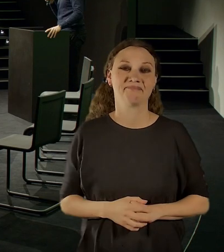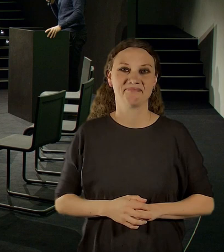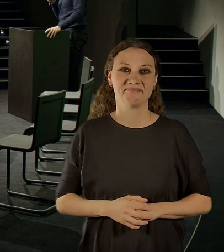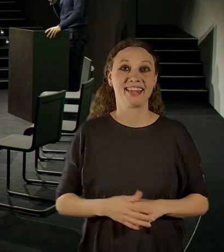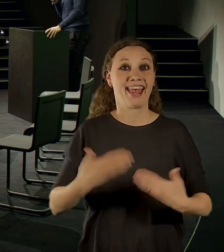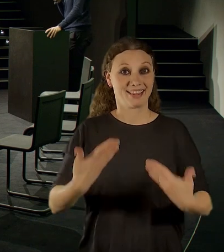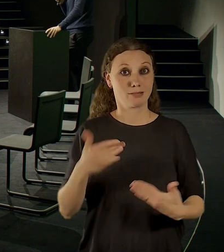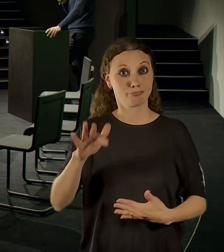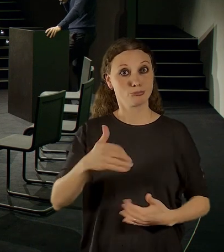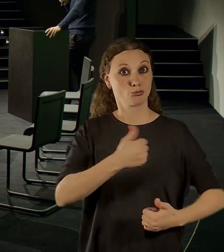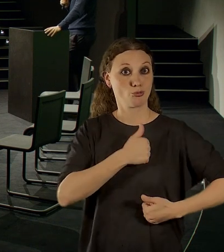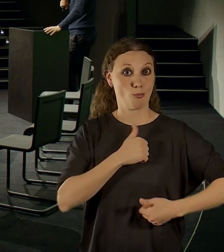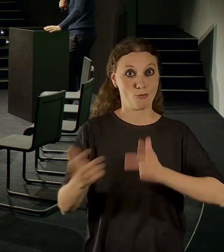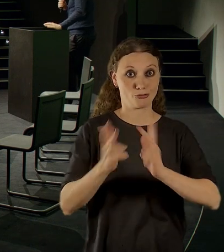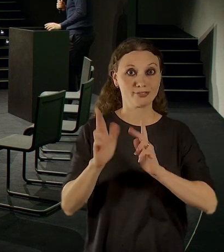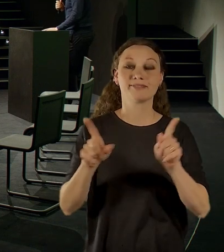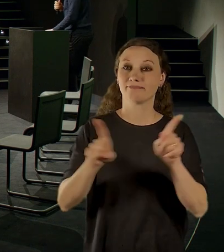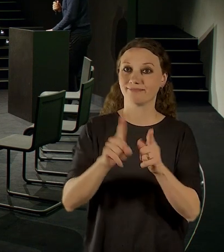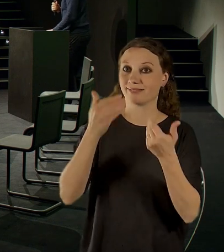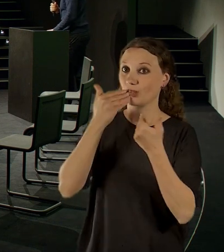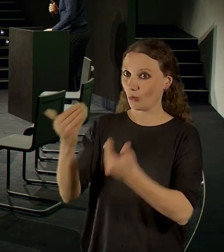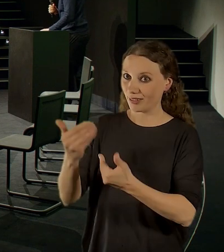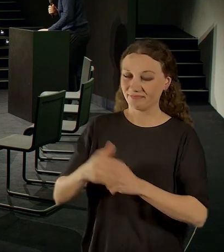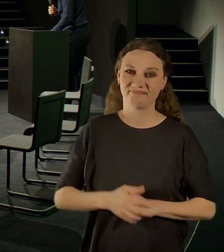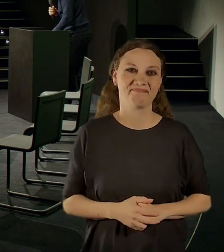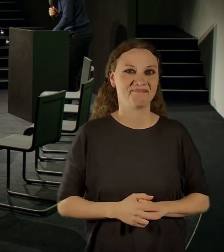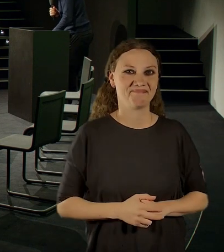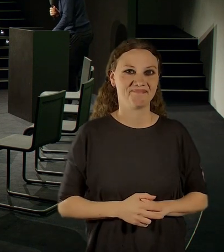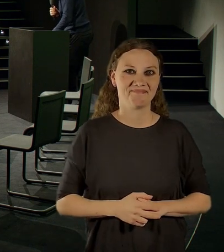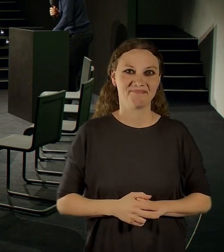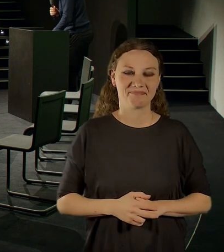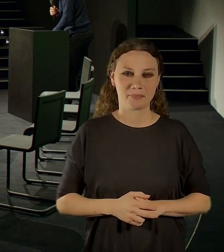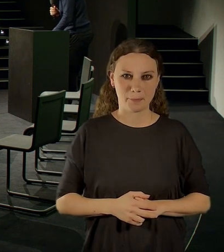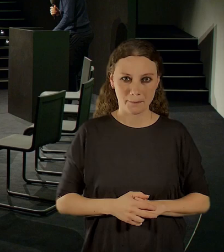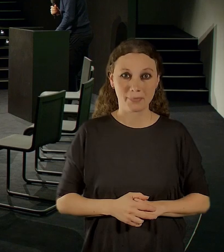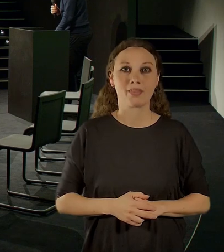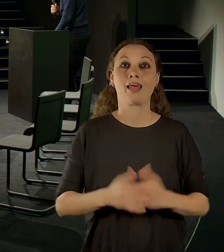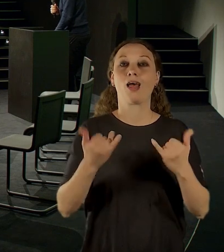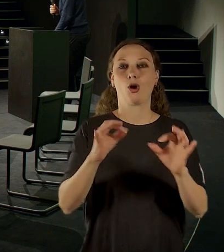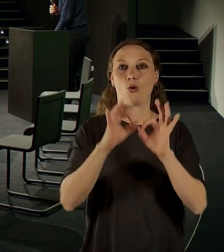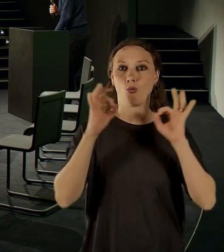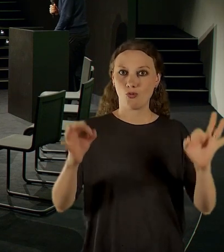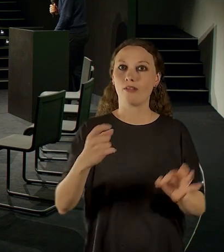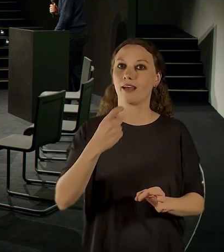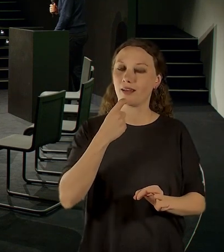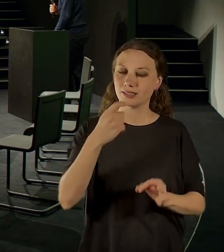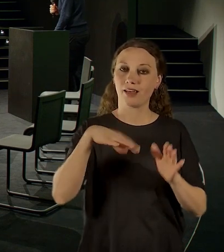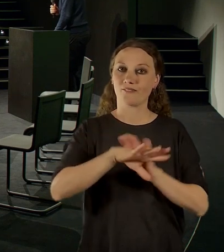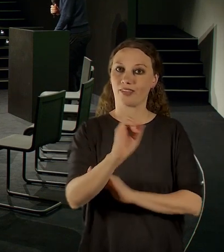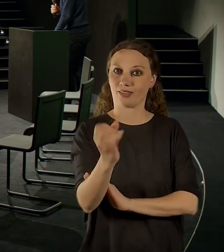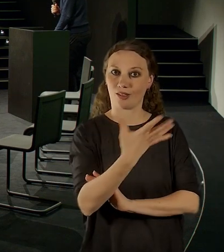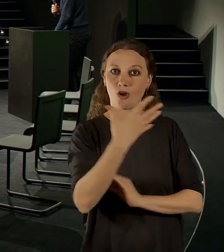znakového jazyka, za což taky děkuju a na úvod bych rád poprosil o video, kdy se podíváme na hudební